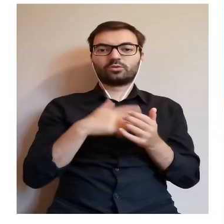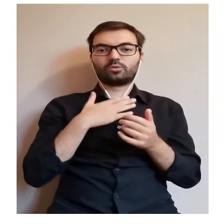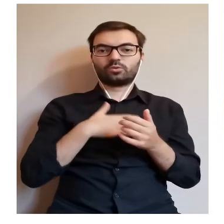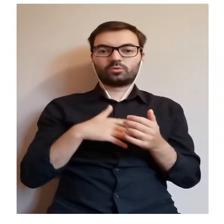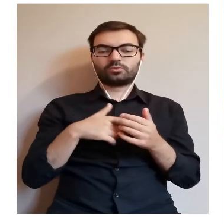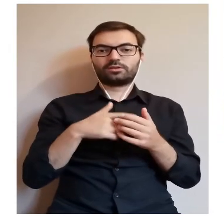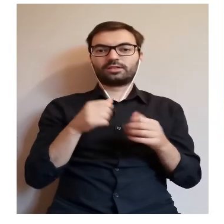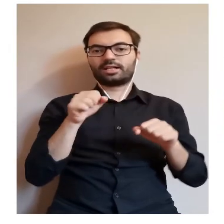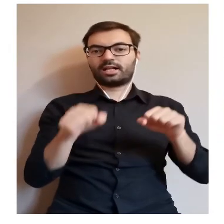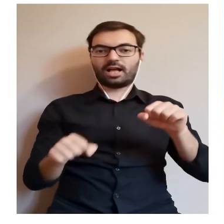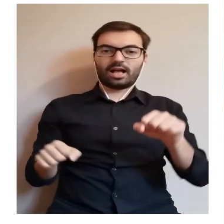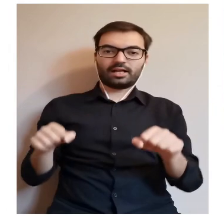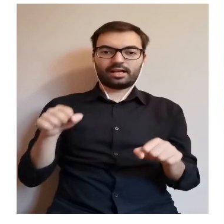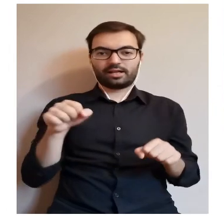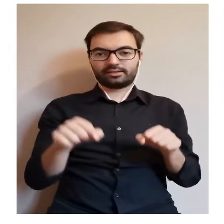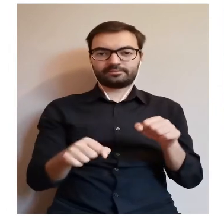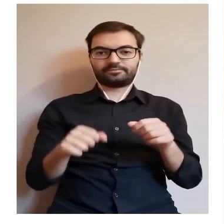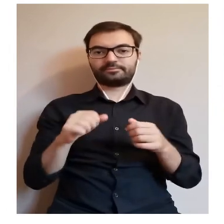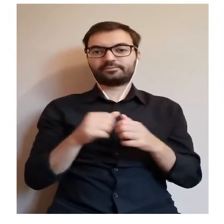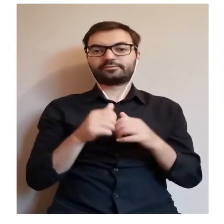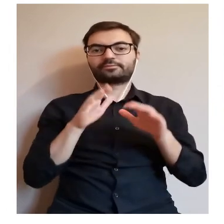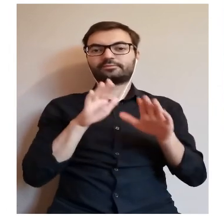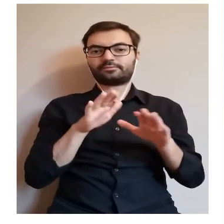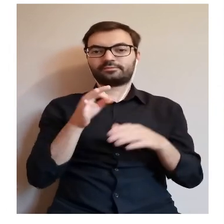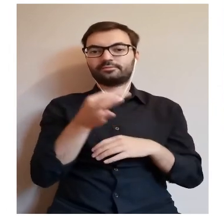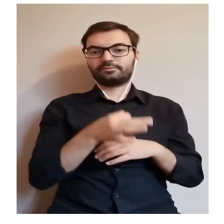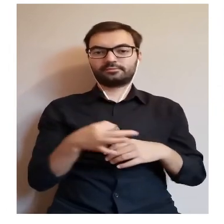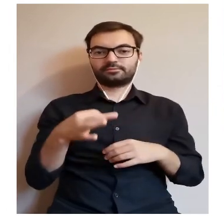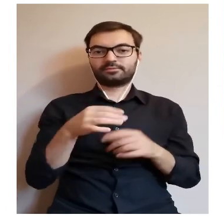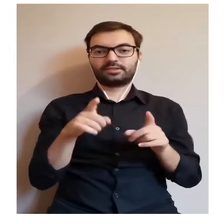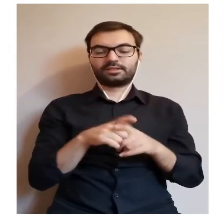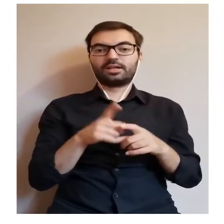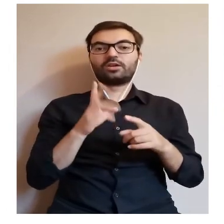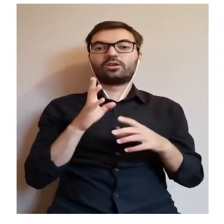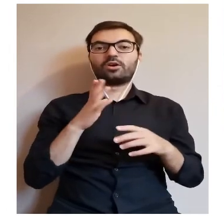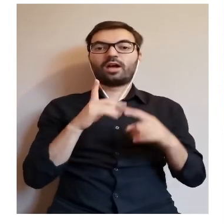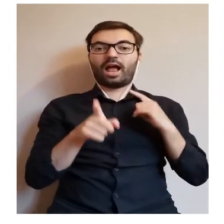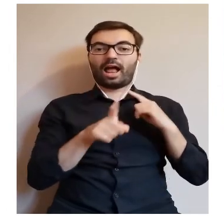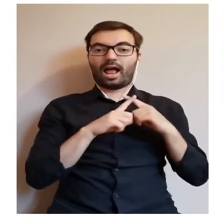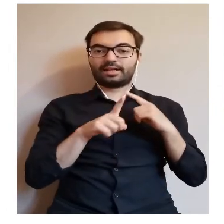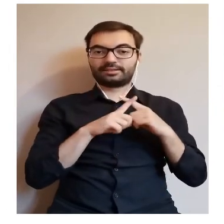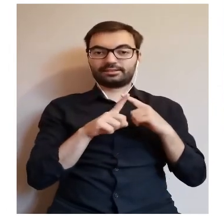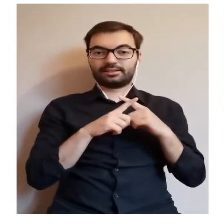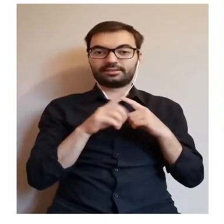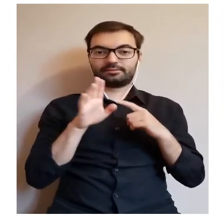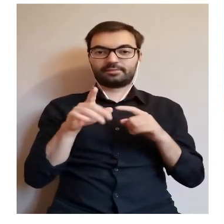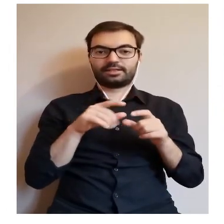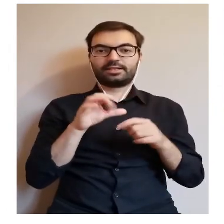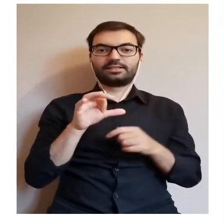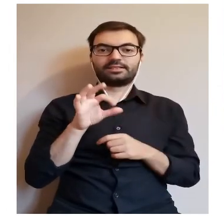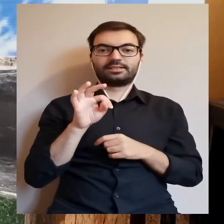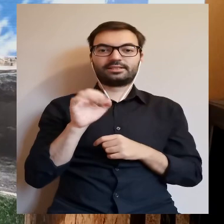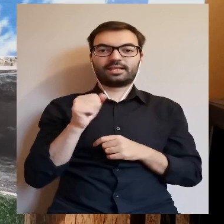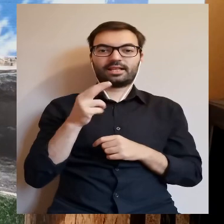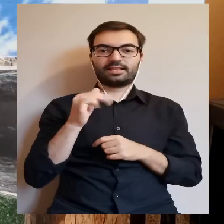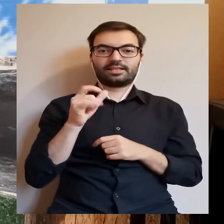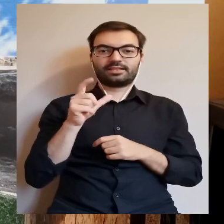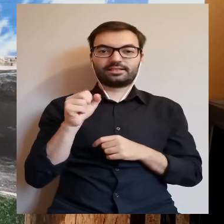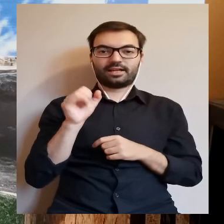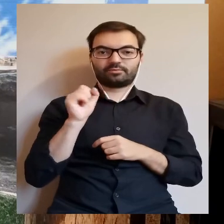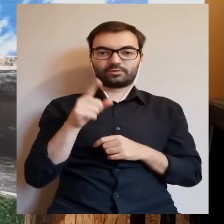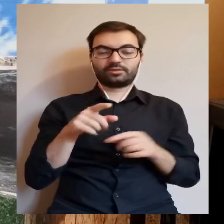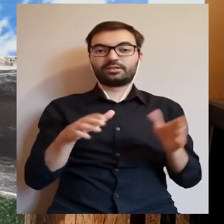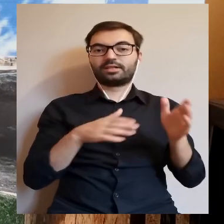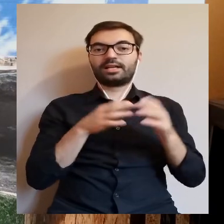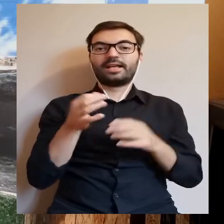którzy lubią i spływy kajakowe, i pobyty nad jeziorami, a także harcerzom, którzy mają tam swoją stanicę. Jest